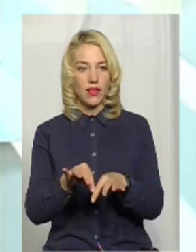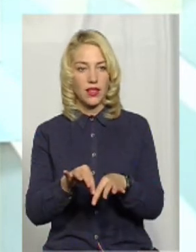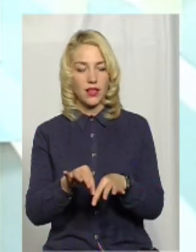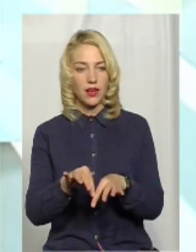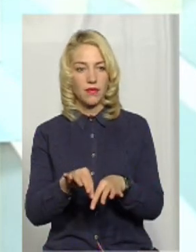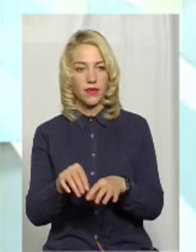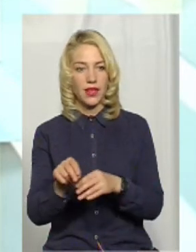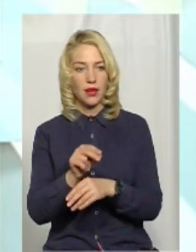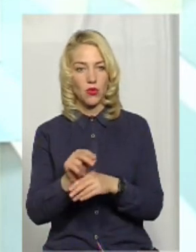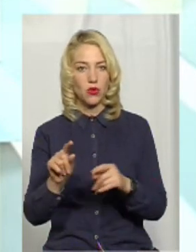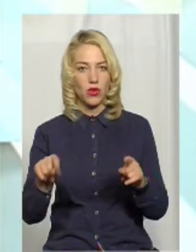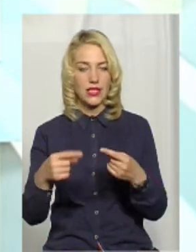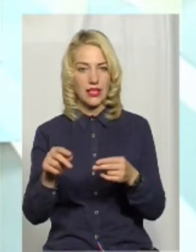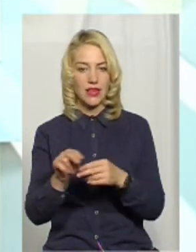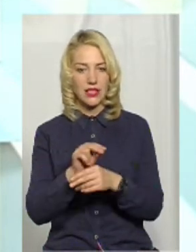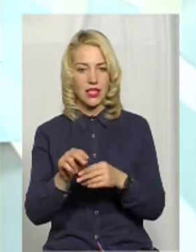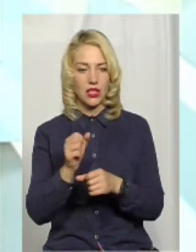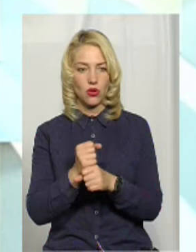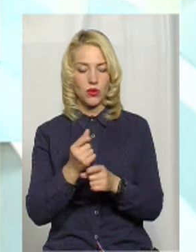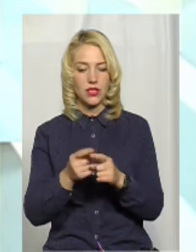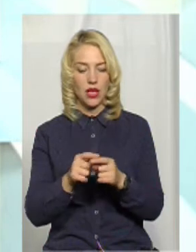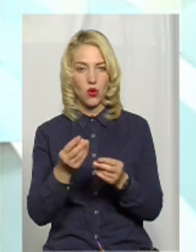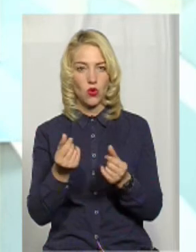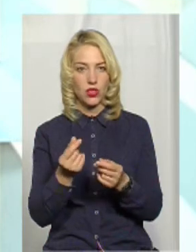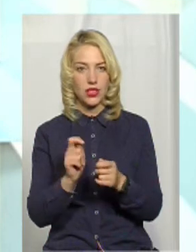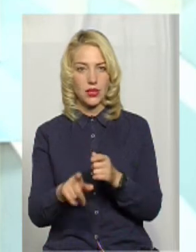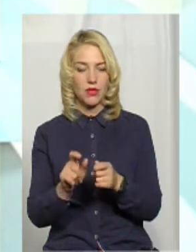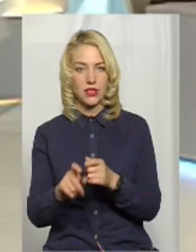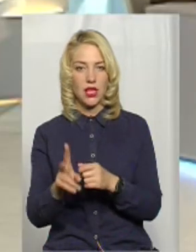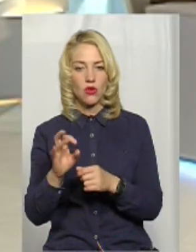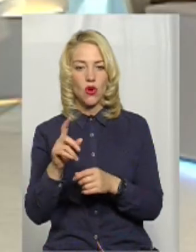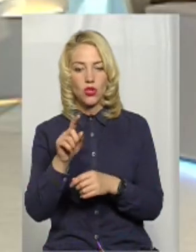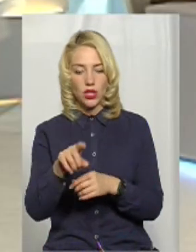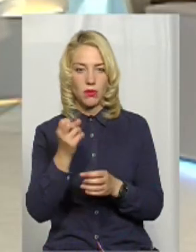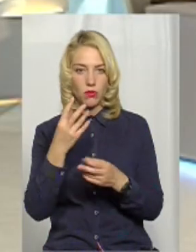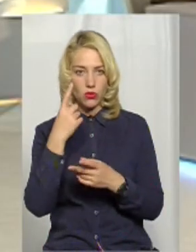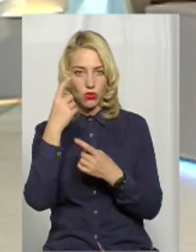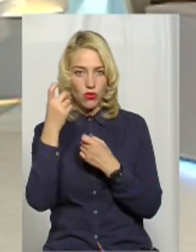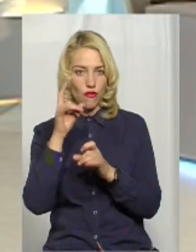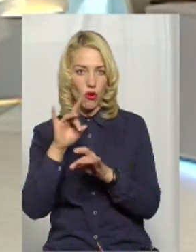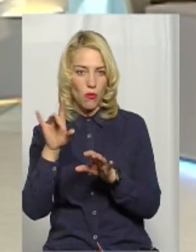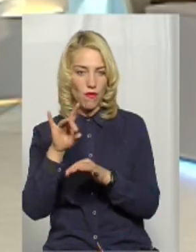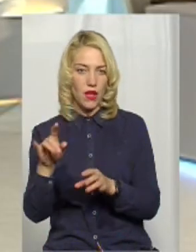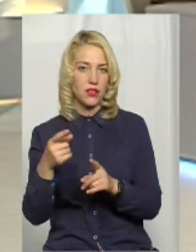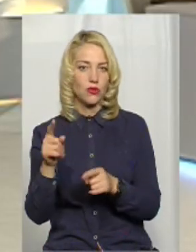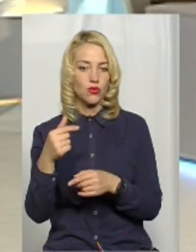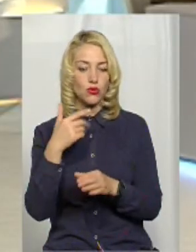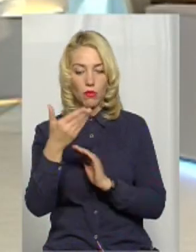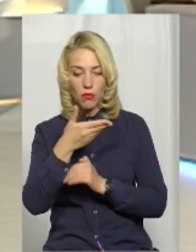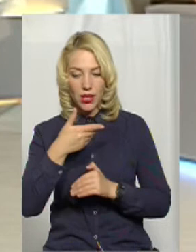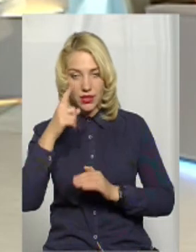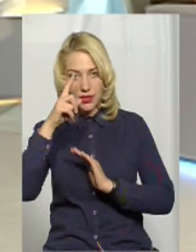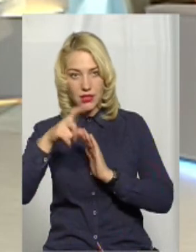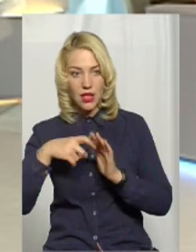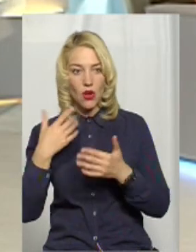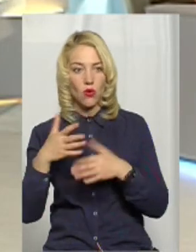ну, ремонтно-реставраційних робіт. Це кошти, це меценати повинні Ну, хоча б інформувати. Інформувати, звісно ж, тому що ми дізнаємося, коли